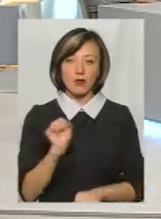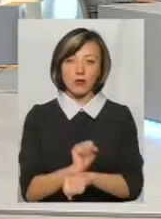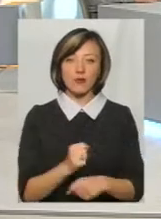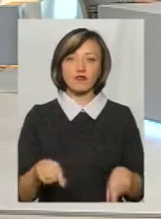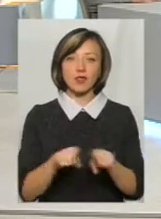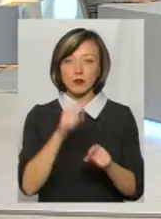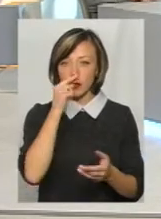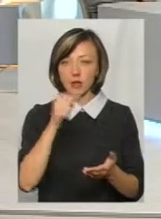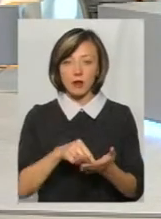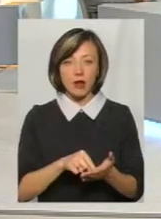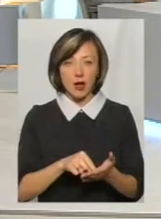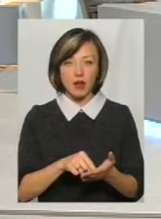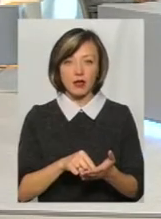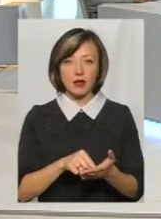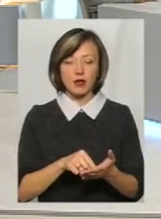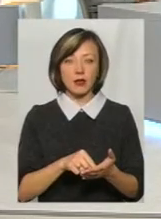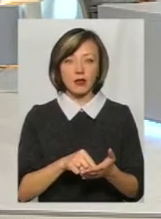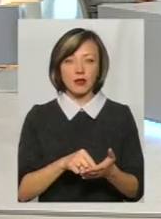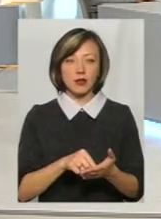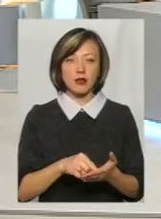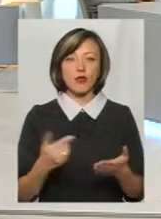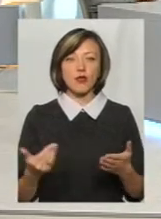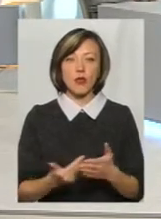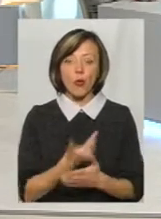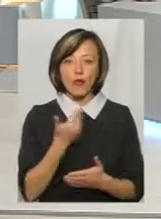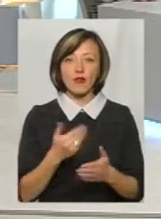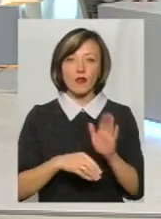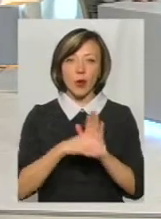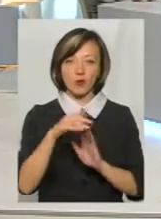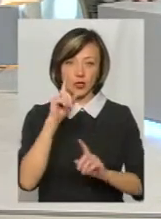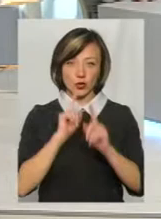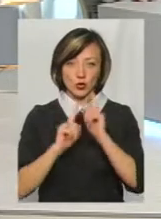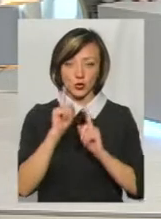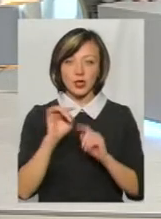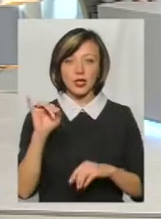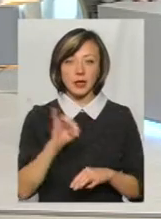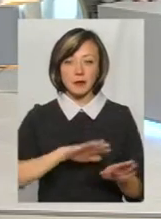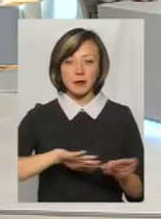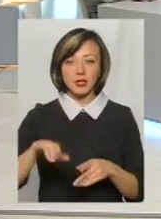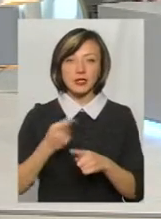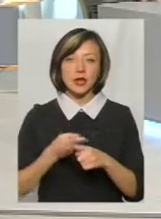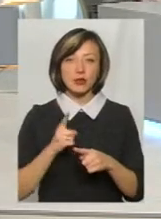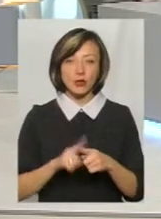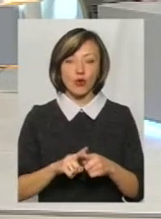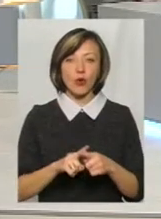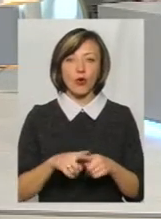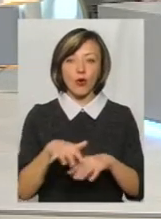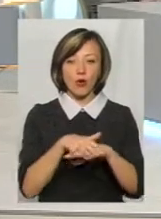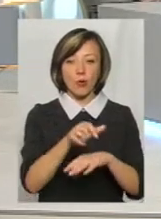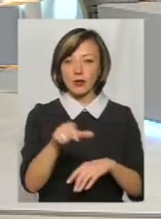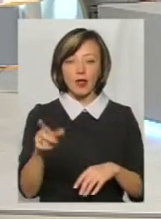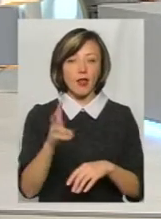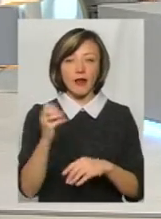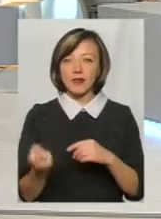вона все ж таки потрапляє в новий оновлений Верховний суд. І після цього в громадськості не